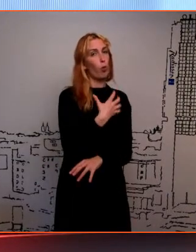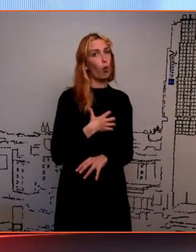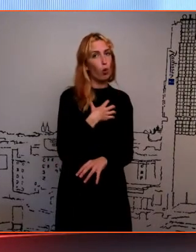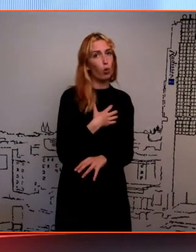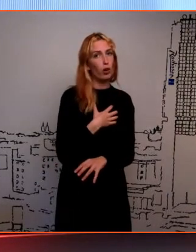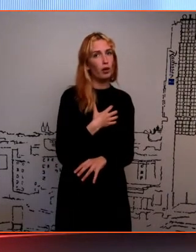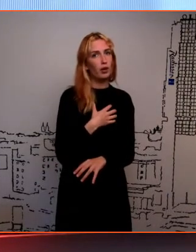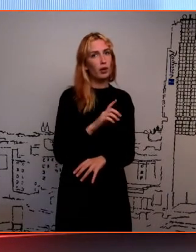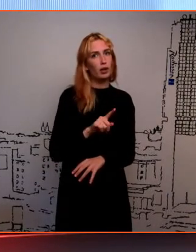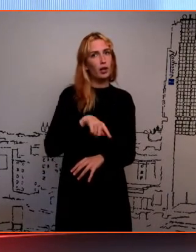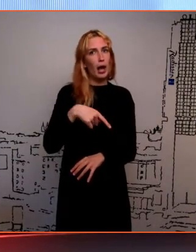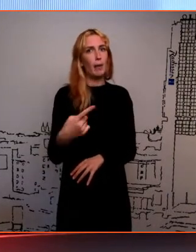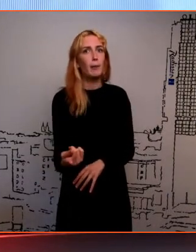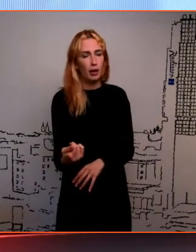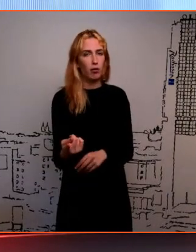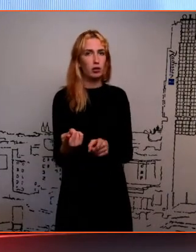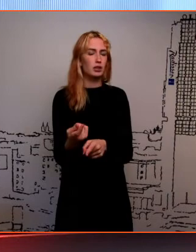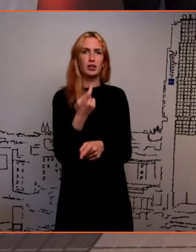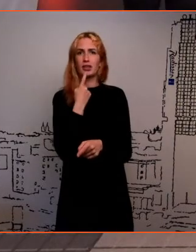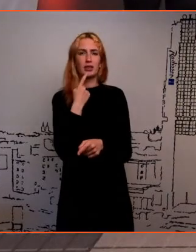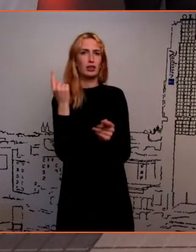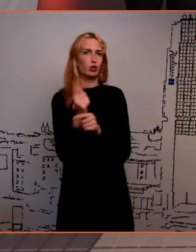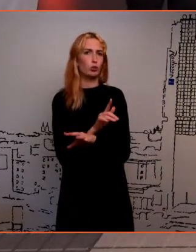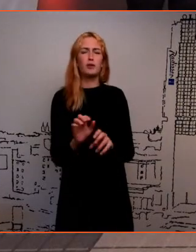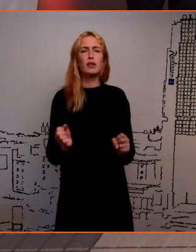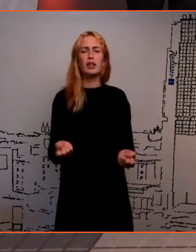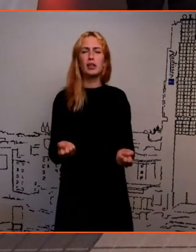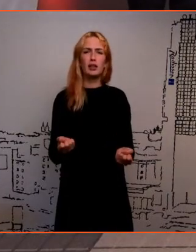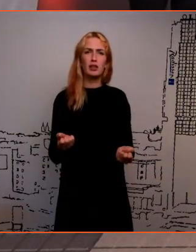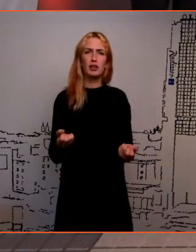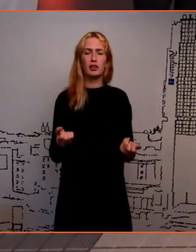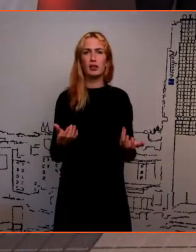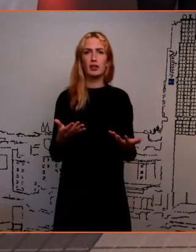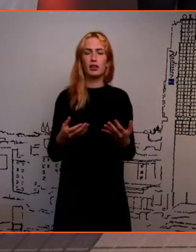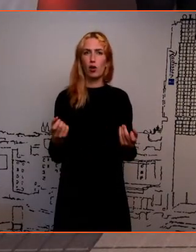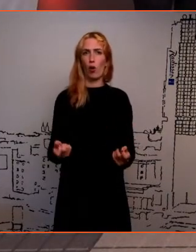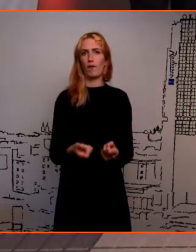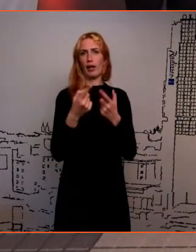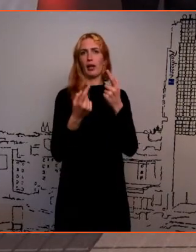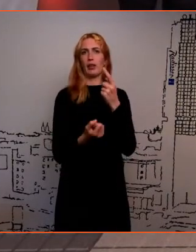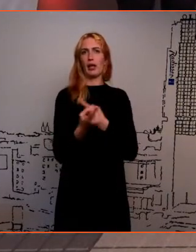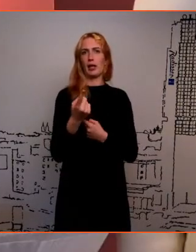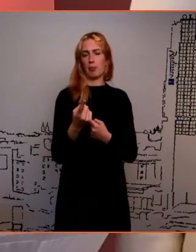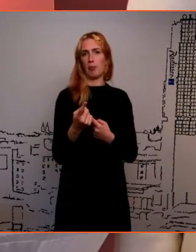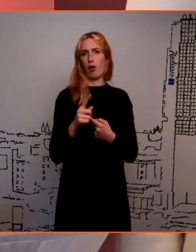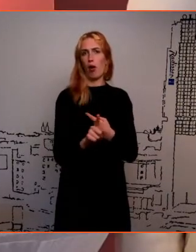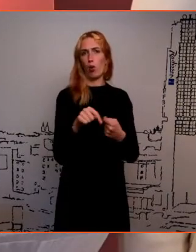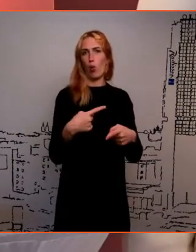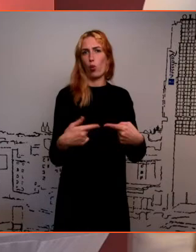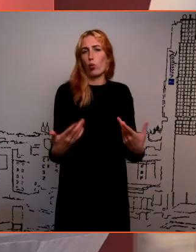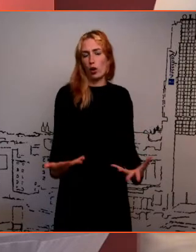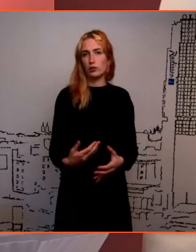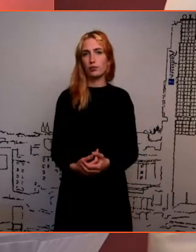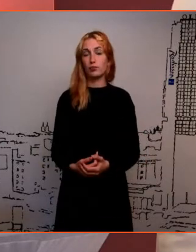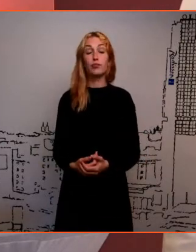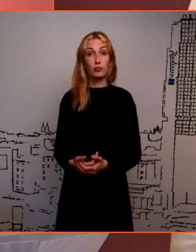teisele hetkel ei tundu üldse enam tema talle kohane või kuidas see konflikt tekib ajaga? Ja, ma arvan, et